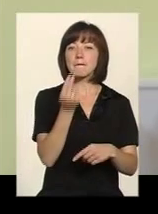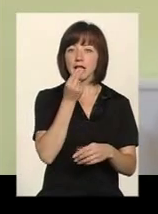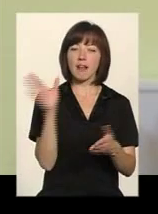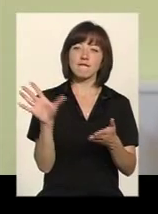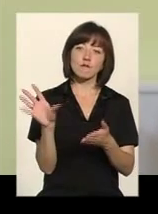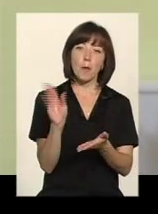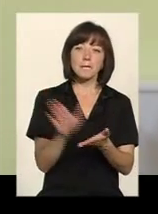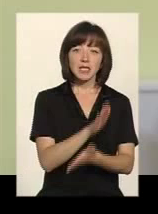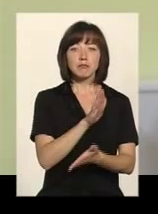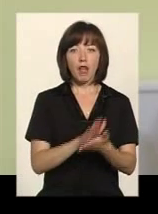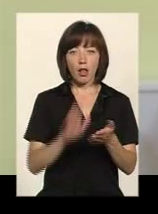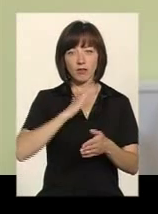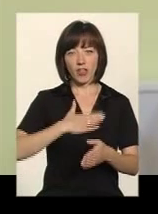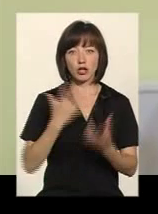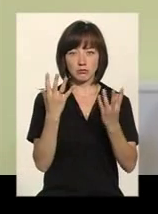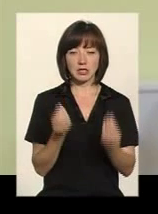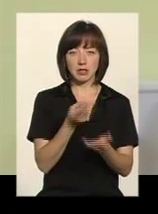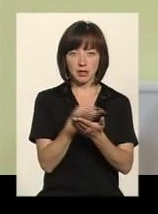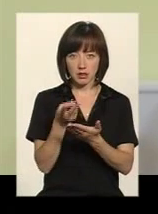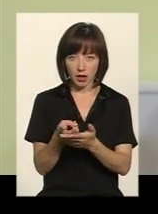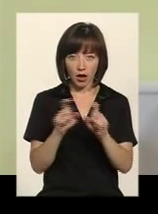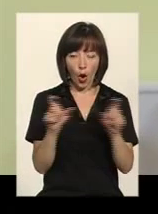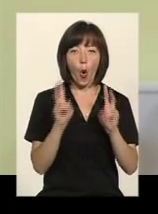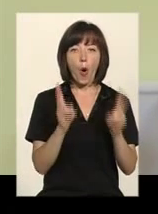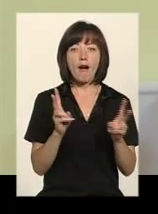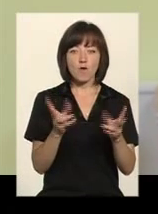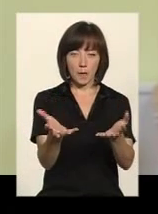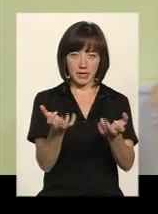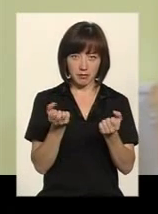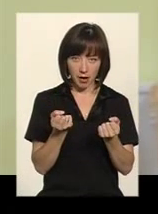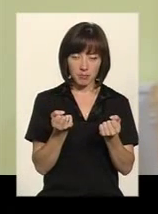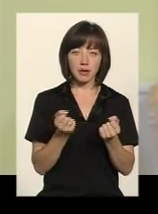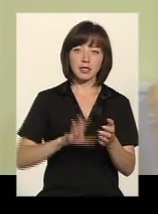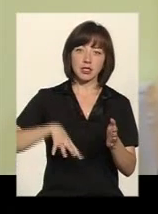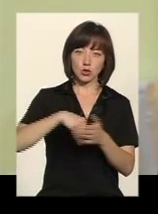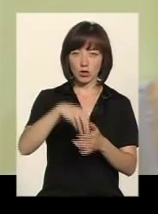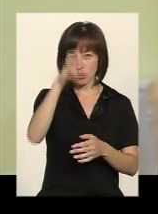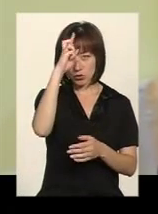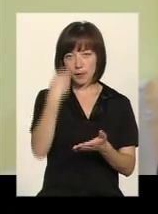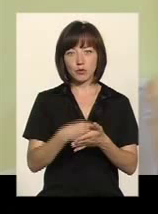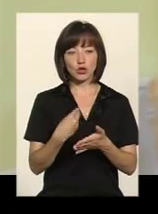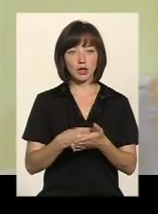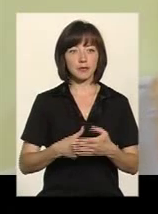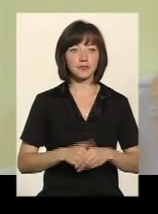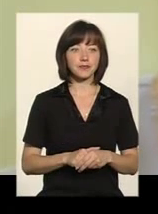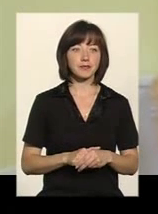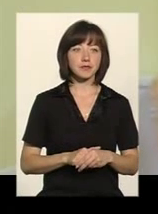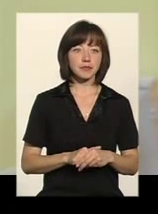це все безплатно в нашому статанарі і амбулаторно, кого ми приймаємо за счет государственного бюджету.